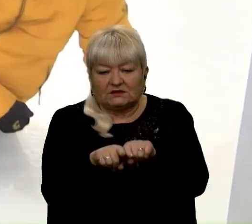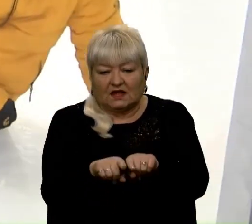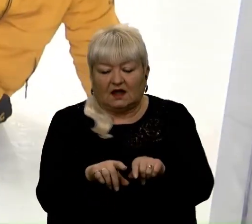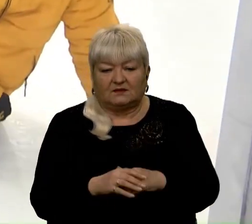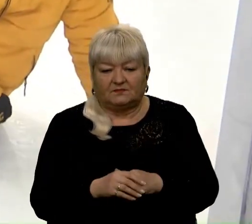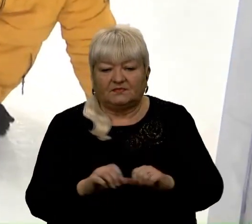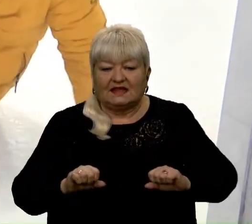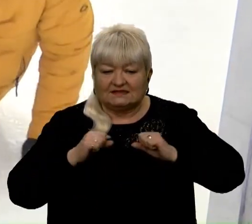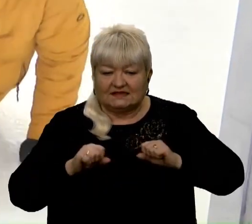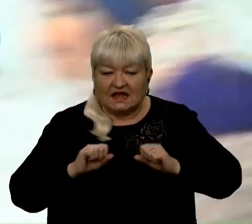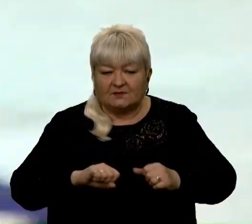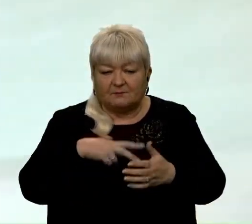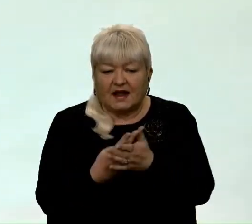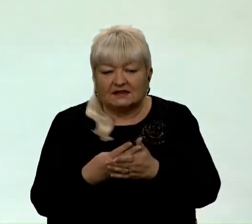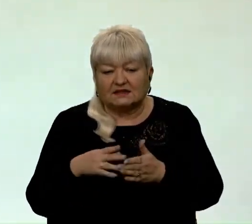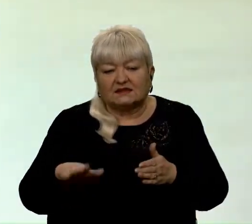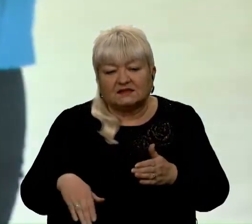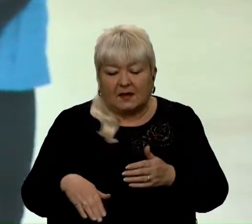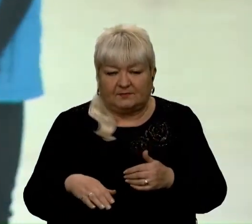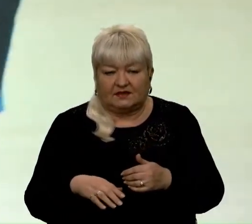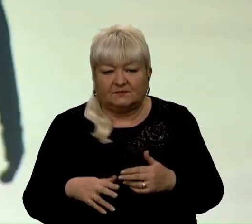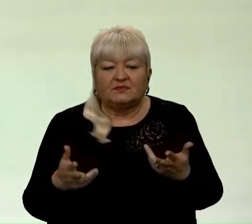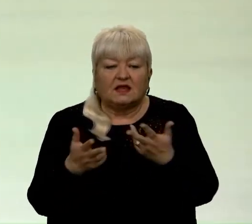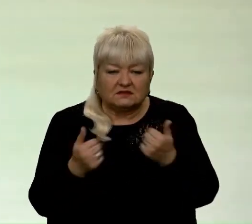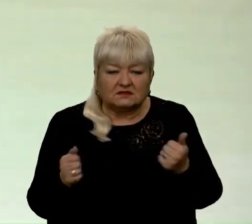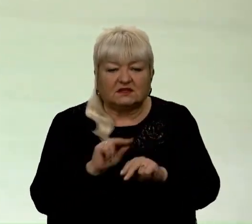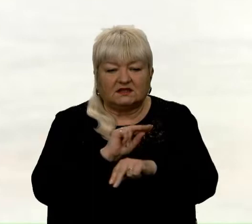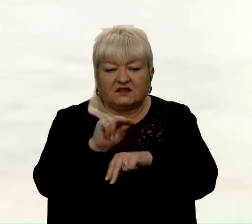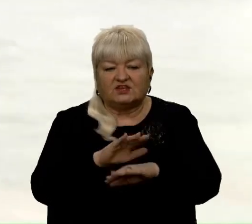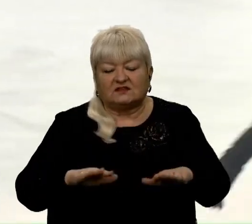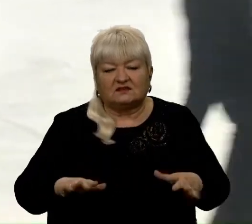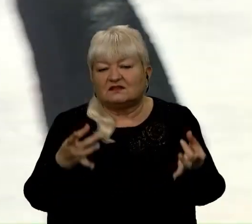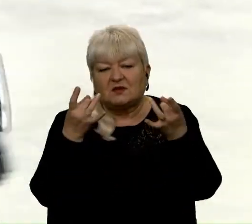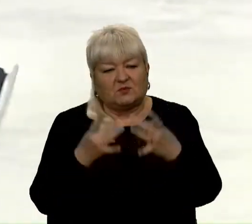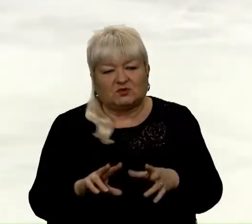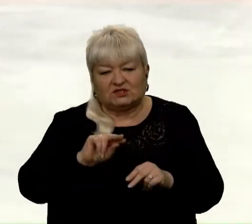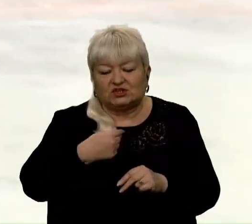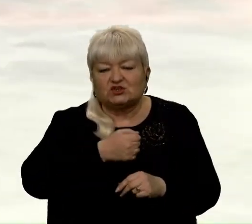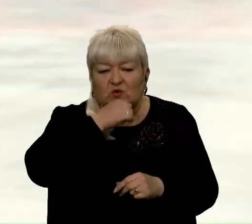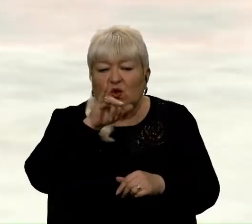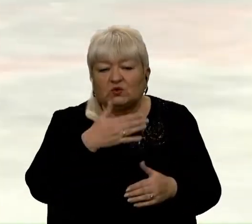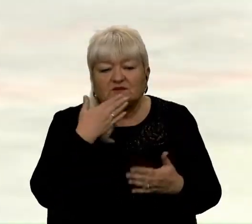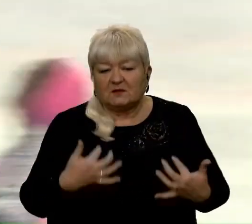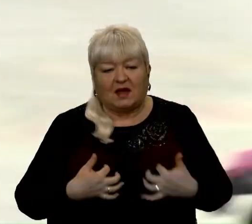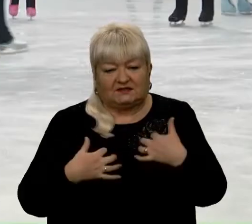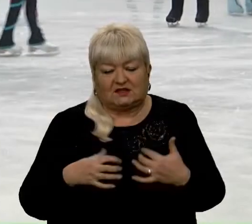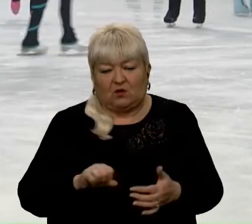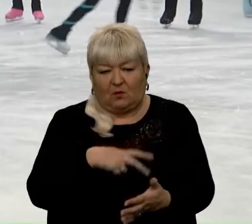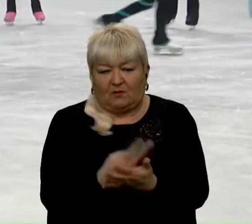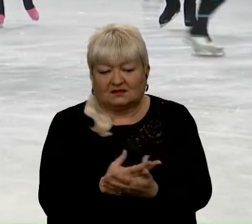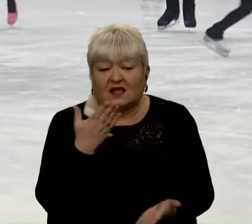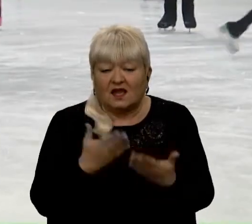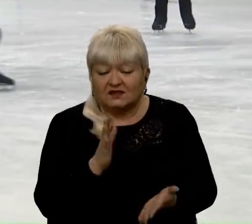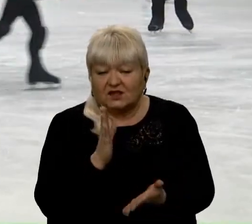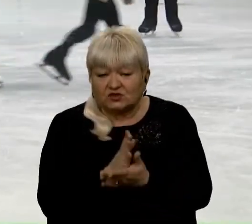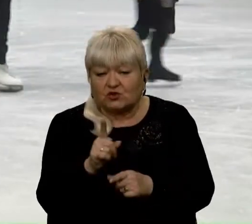Стараємося падати на бок. Зізнається, дітей навчити набагато простіше, ніж дорослих. У них немає страху падати. А навіть якщо є,